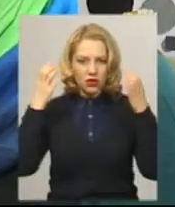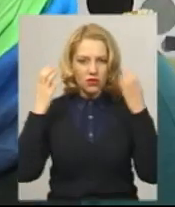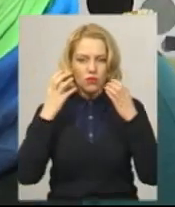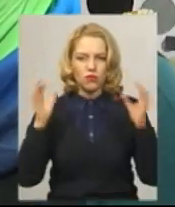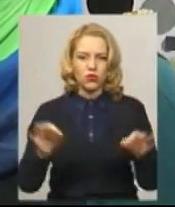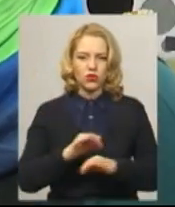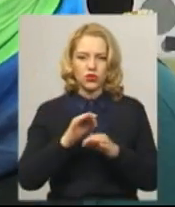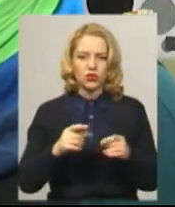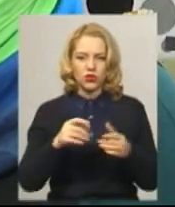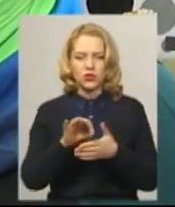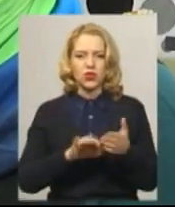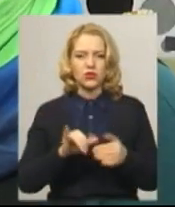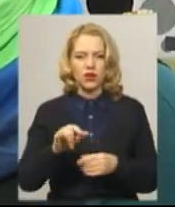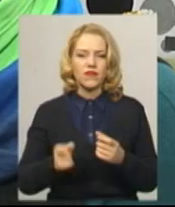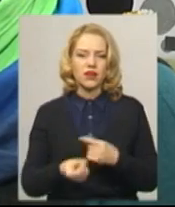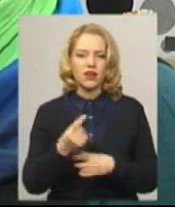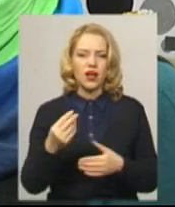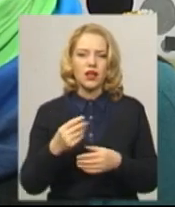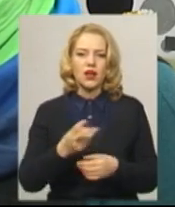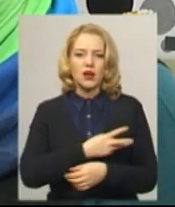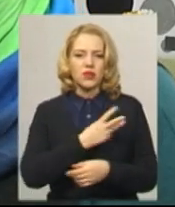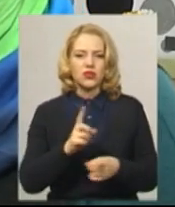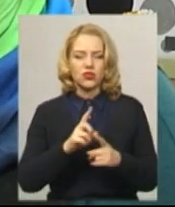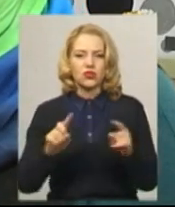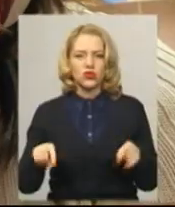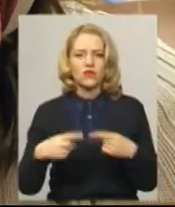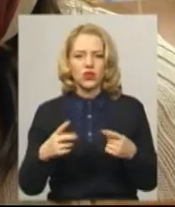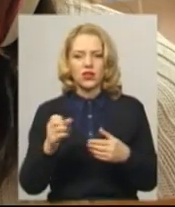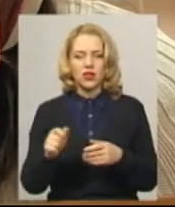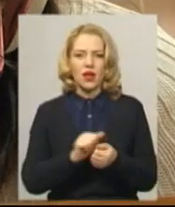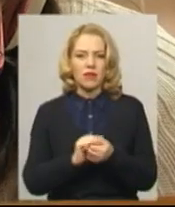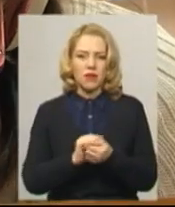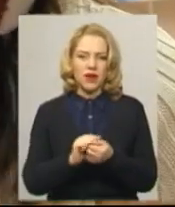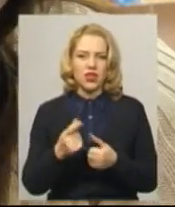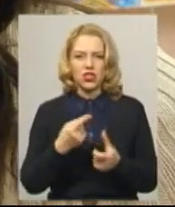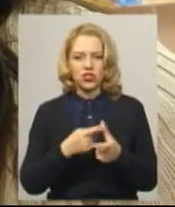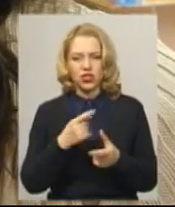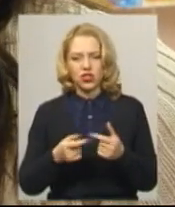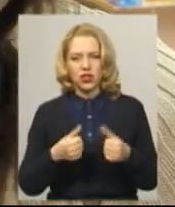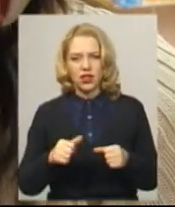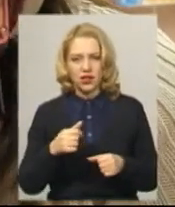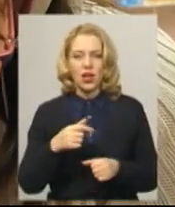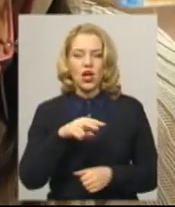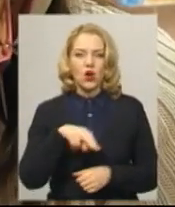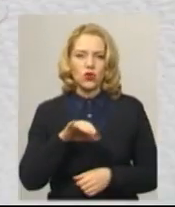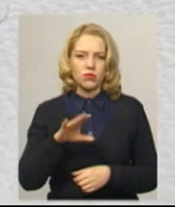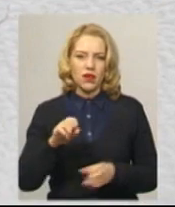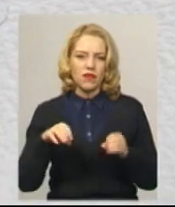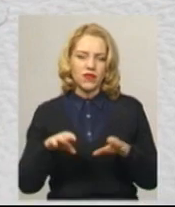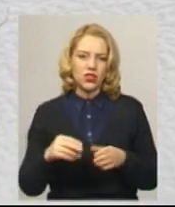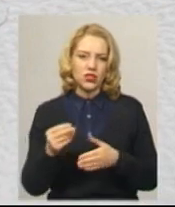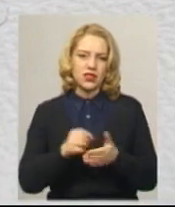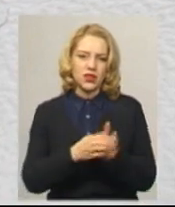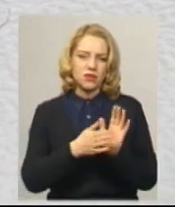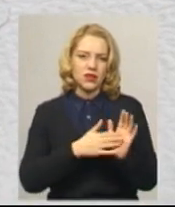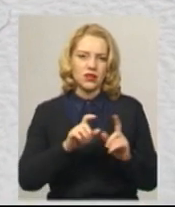слухала музику, і в неї одразу ж виникало бажання щось створити на папері чи з глини. Людмила вирішила записати Елеонору до художньої школи, де її